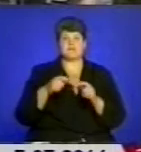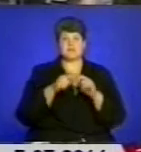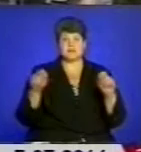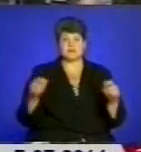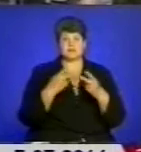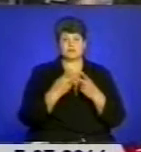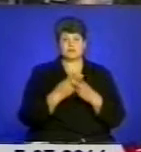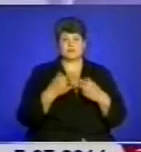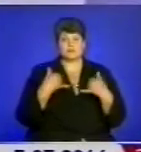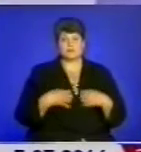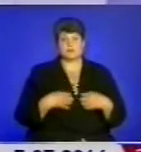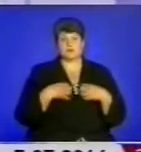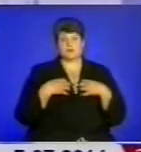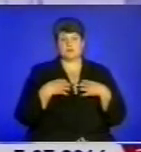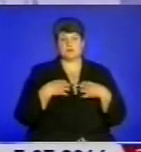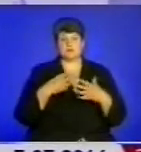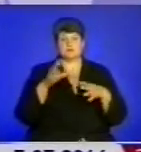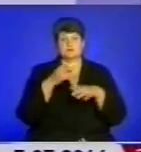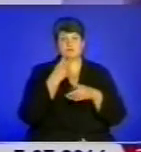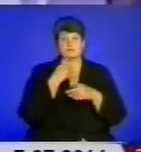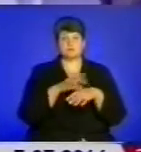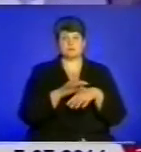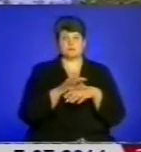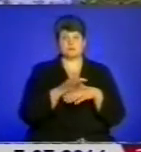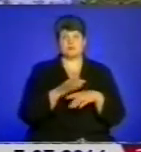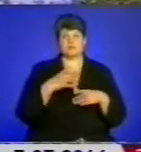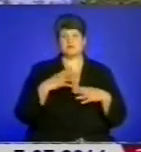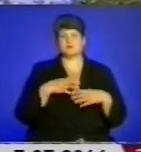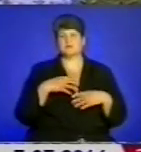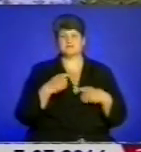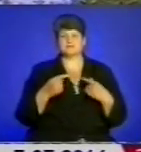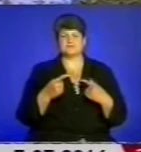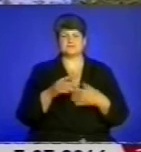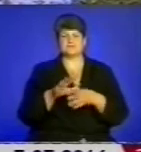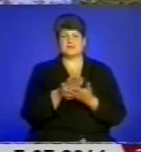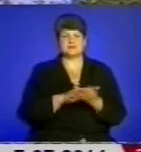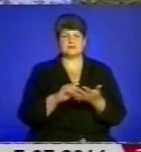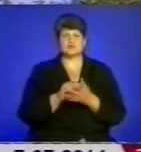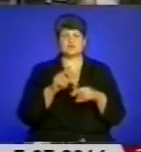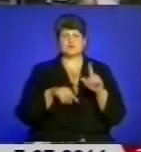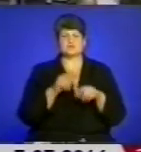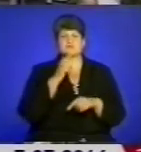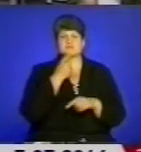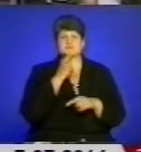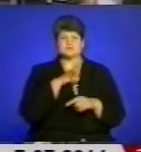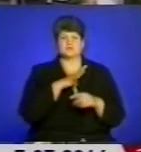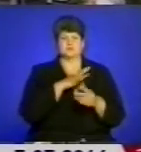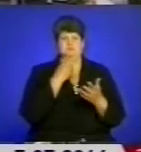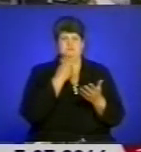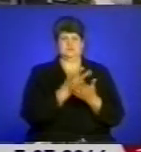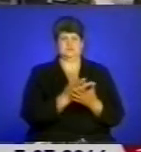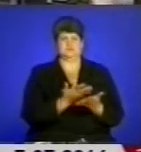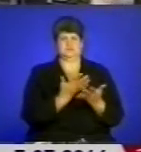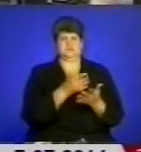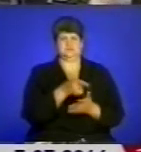закатованих тіл. Вони були настільки понівичені, що навіть родичам важко було їх упізнати. Очевидці розповіли, що в